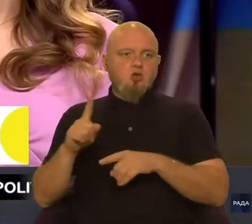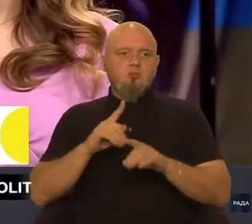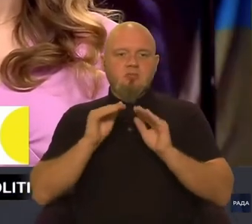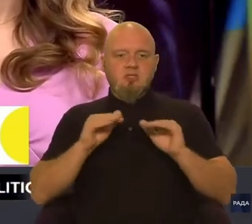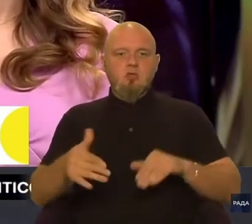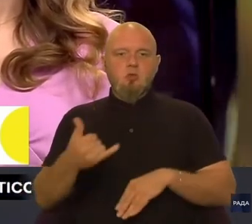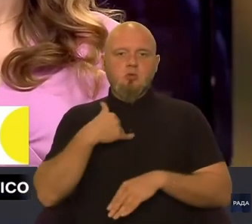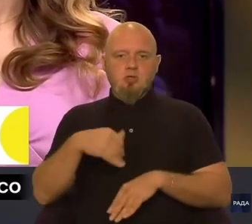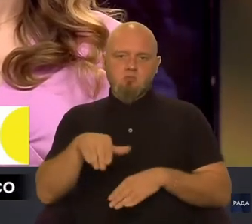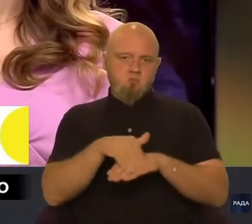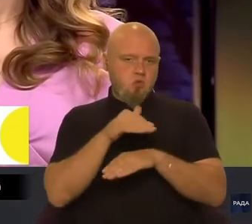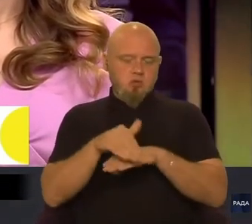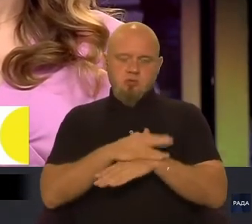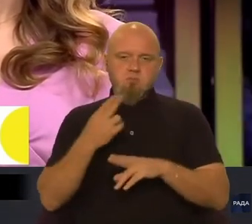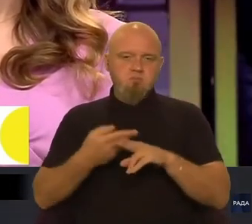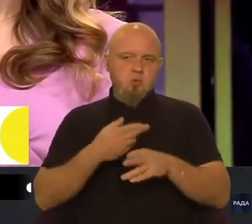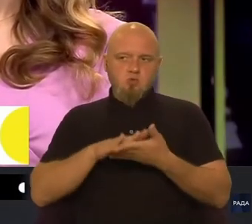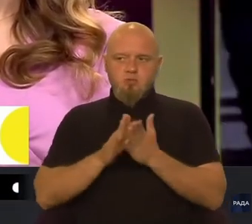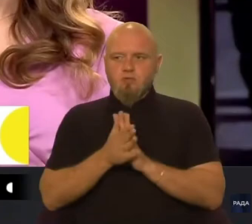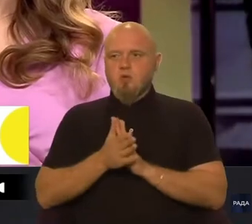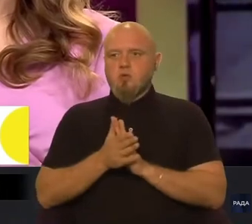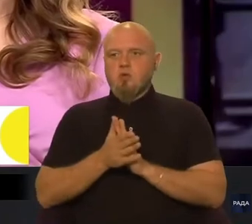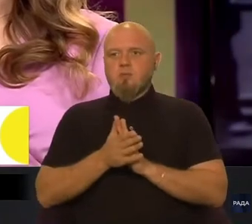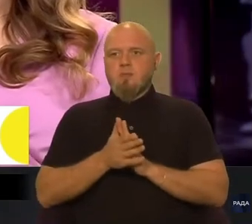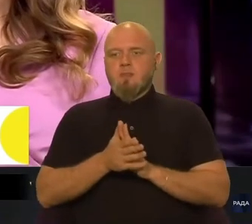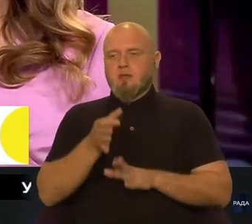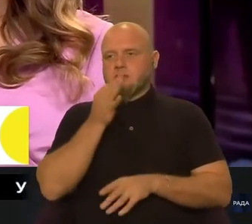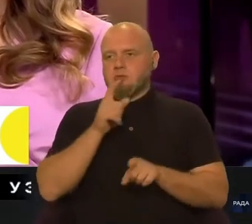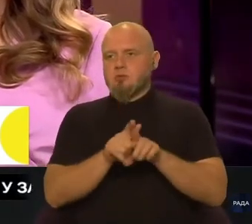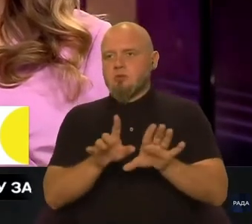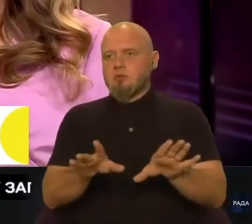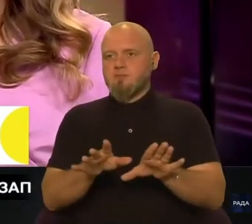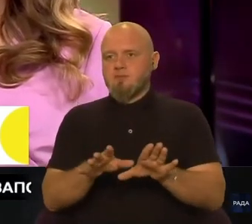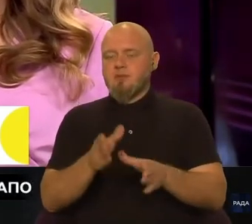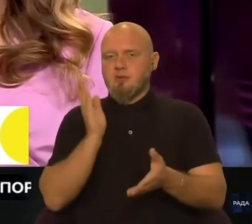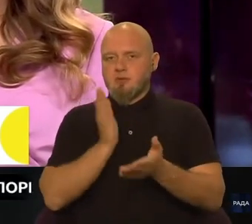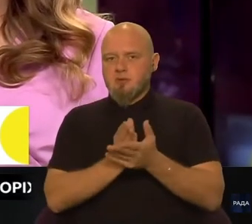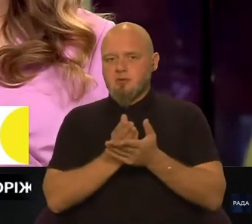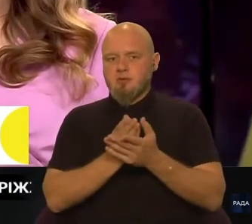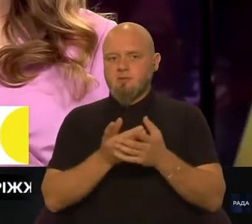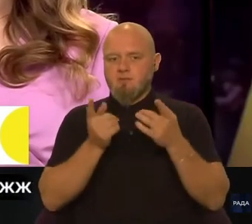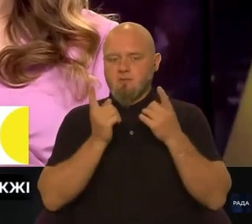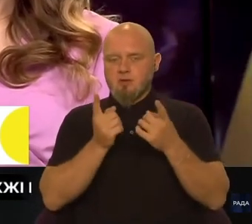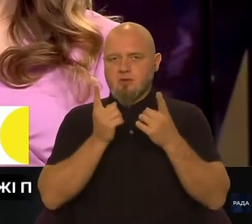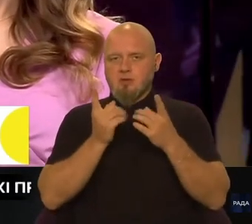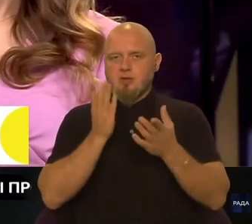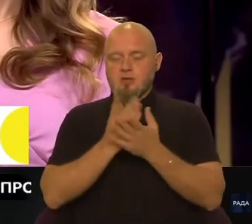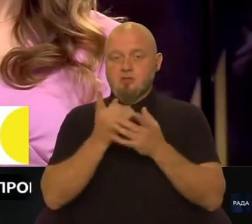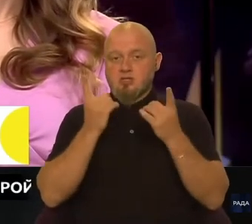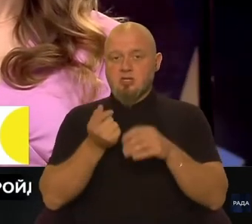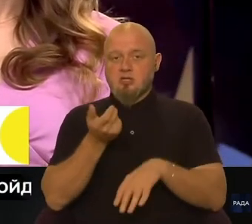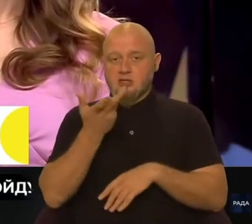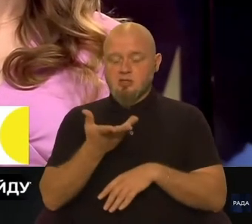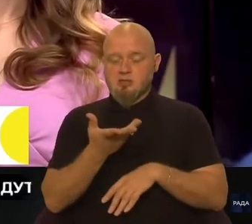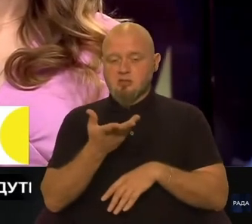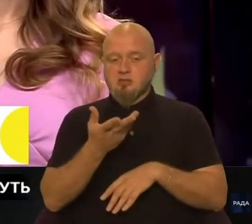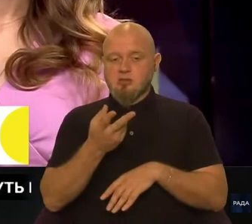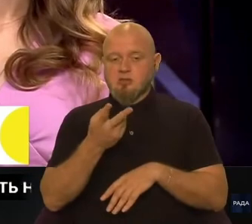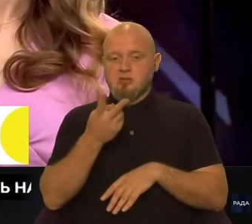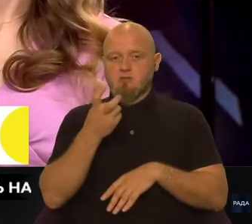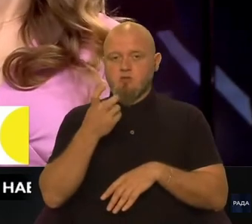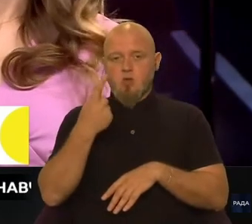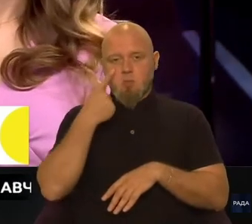діти у нас молодці, безумовно, скажімо так, є значна кількість 200